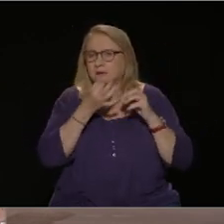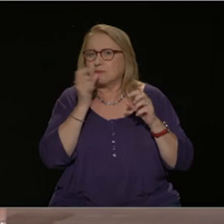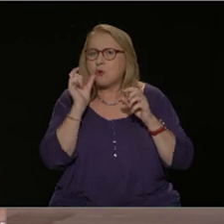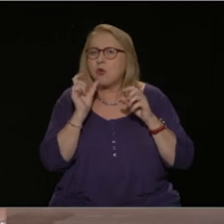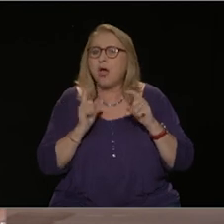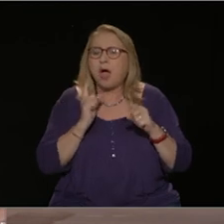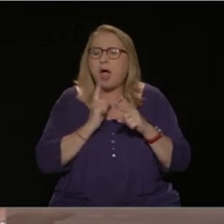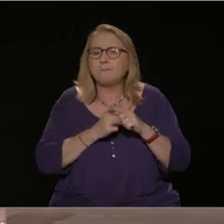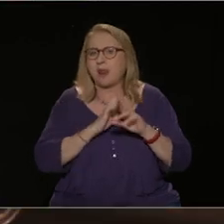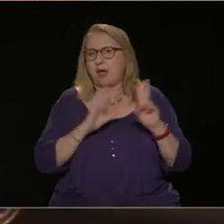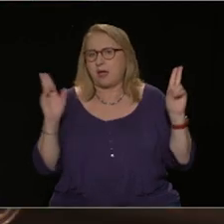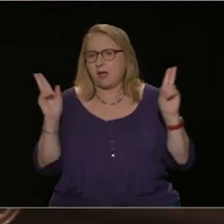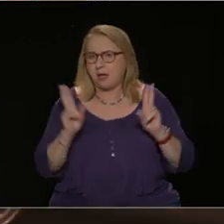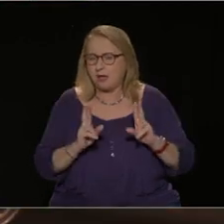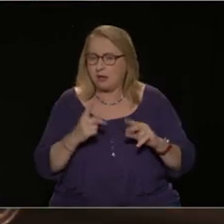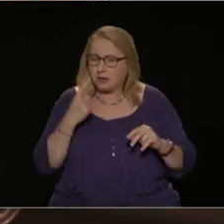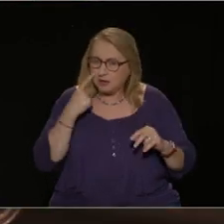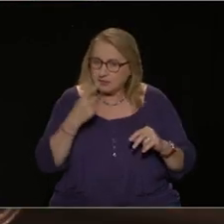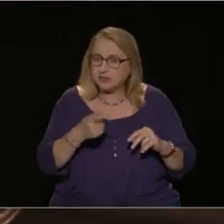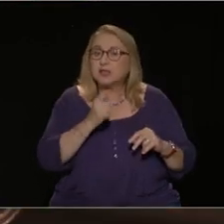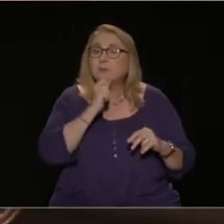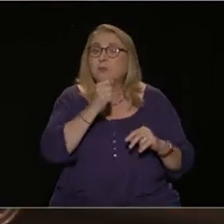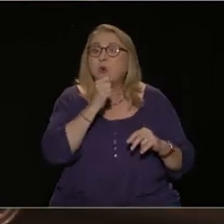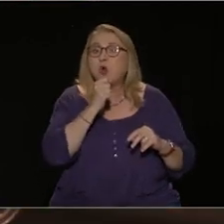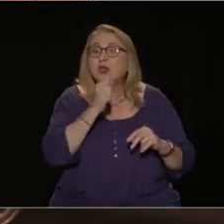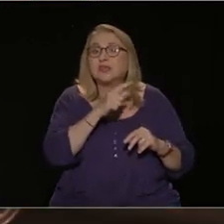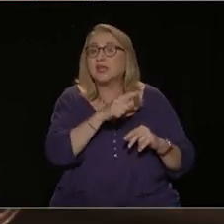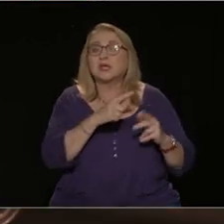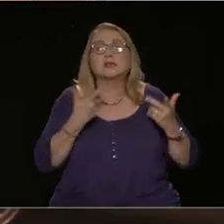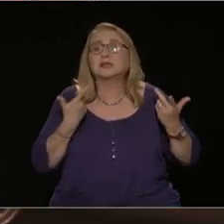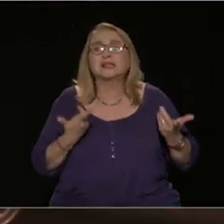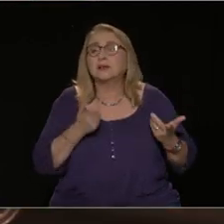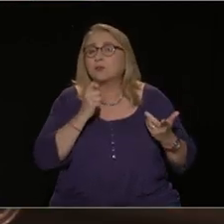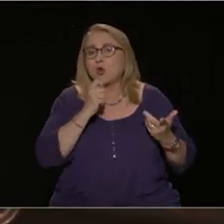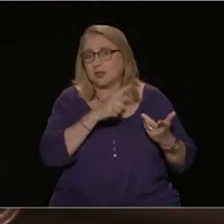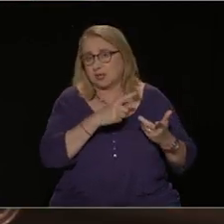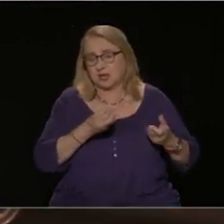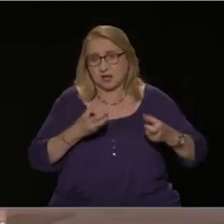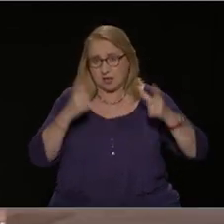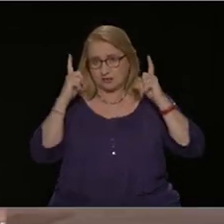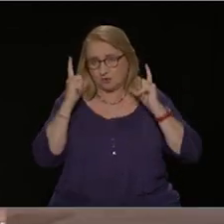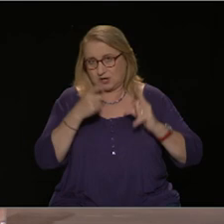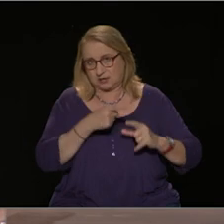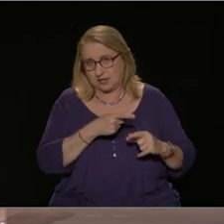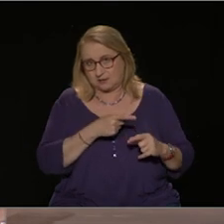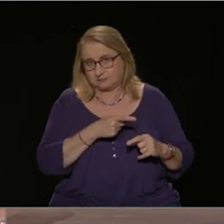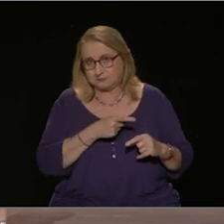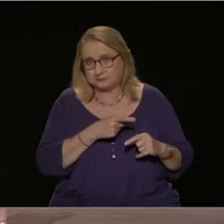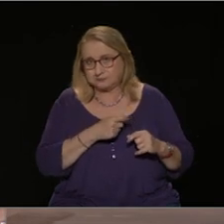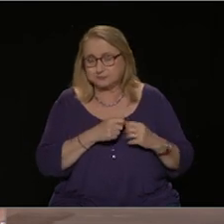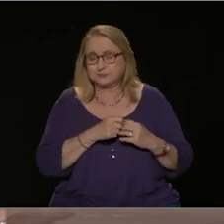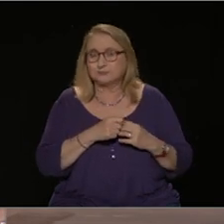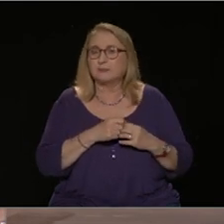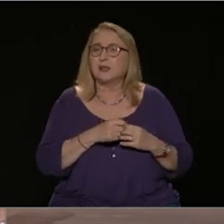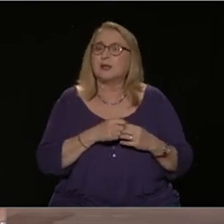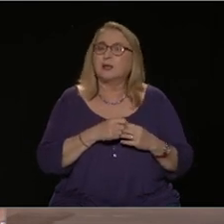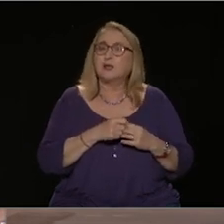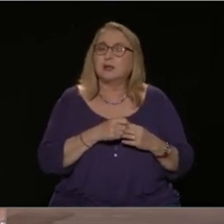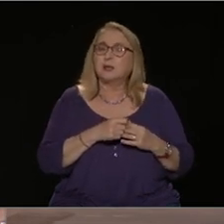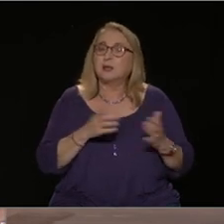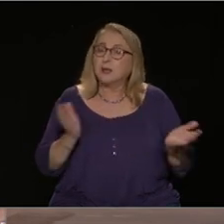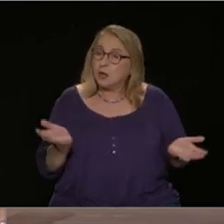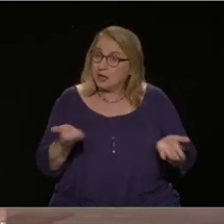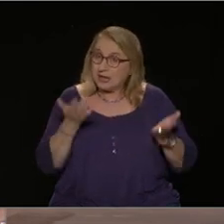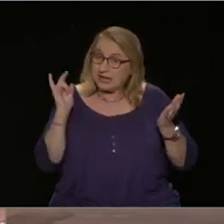κομμάτι της πολιτικής που εφαρμόζεται και πρώτα-πρώτα βέβαια από την Νέα Δημοκρατία. Ήδη έχει